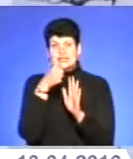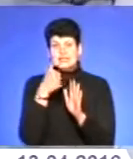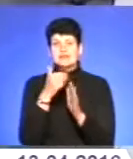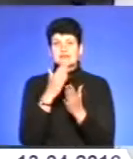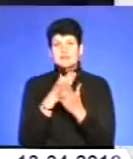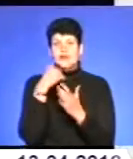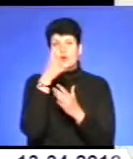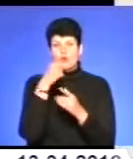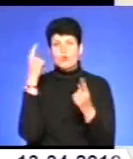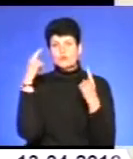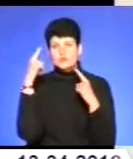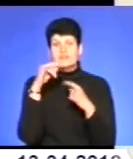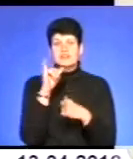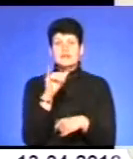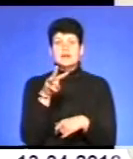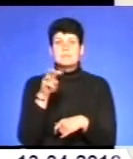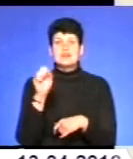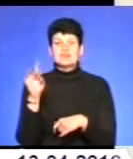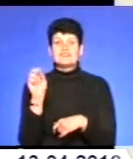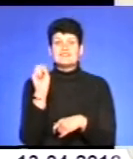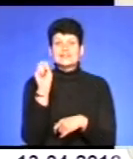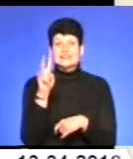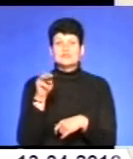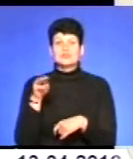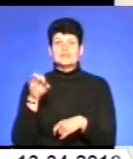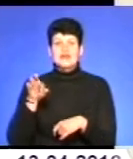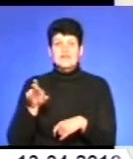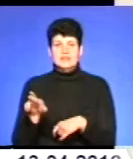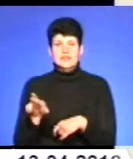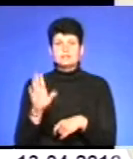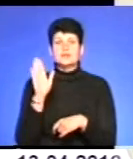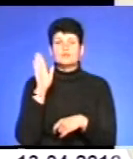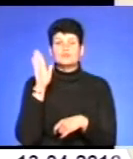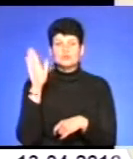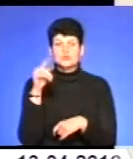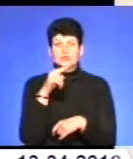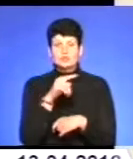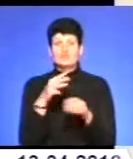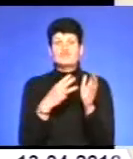творчості Івана Марчука. 12 травня всесвітньо відомому митцю виповниться 80 років.